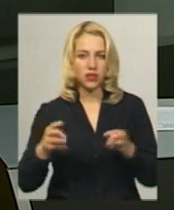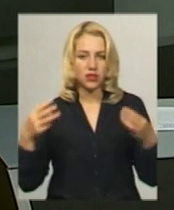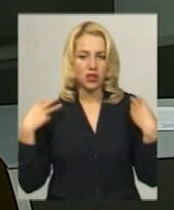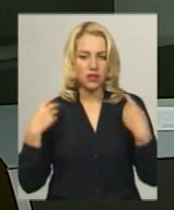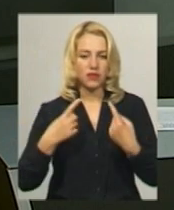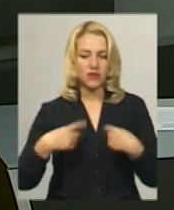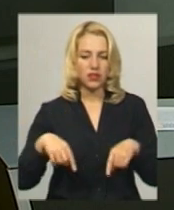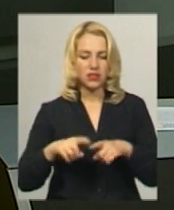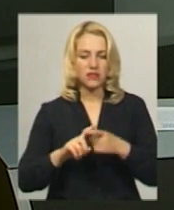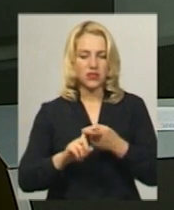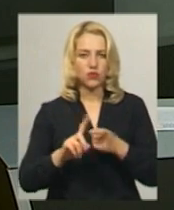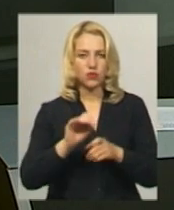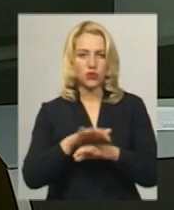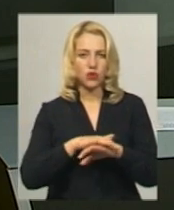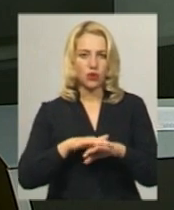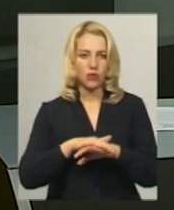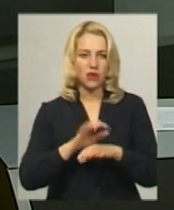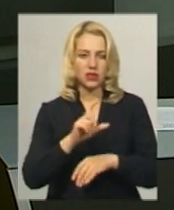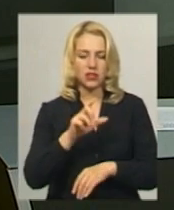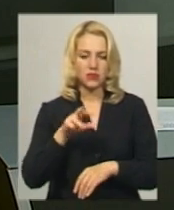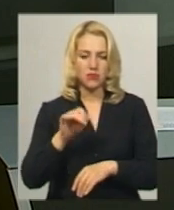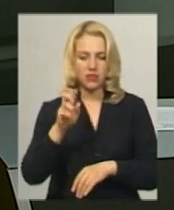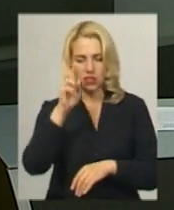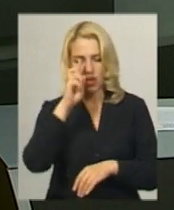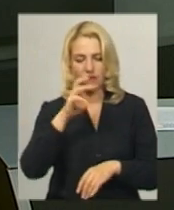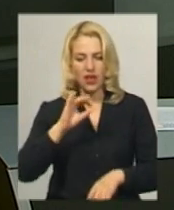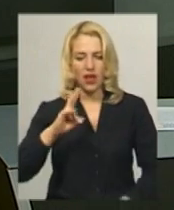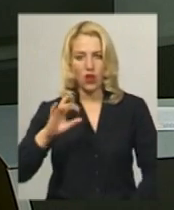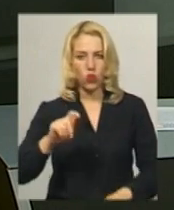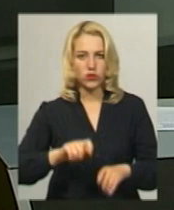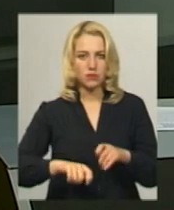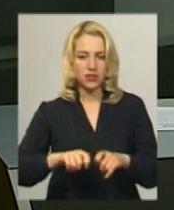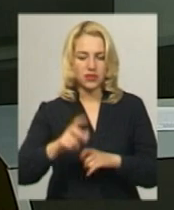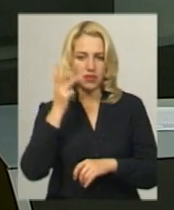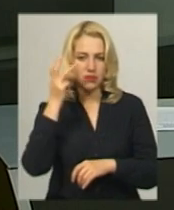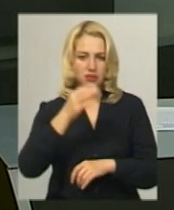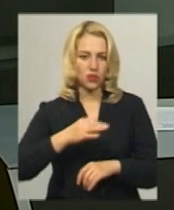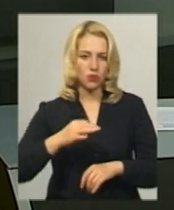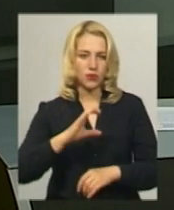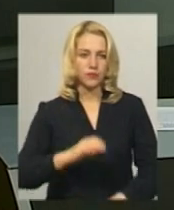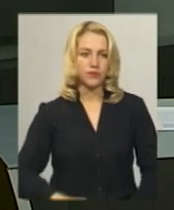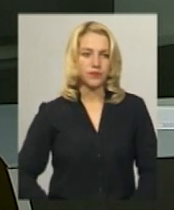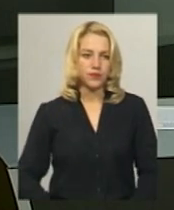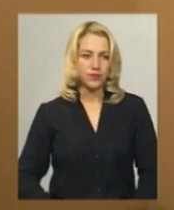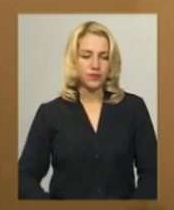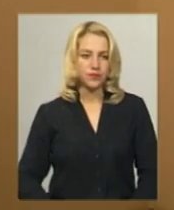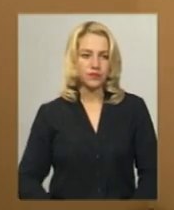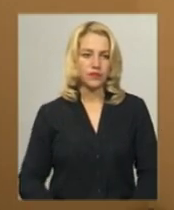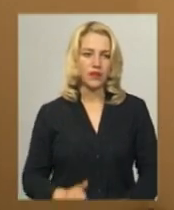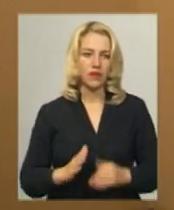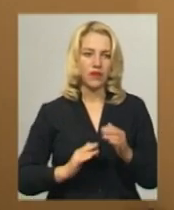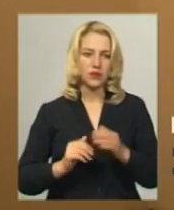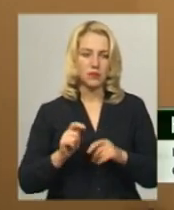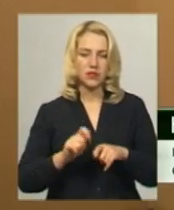відділу зв'язків із громадськістю та ЗМІ Державної екологічної інспекції у Хмельницькій області Наталя Сологуб. Фахівцями